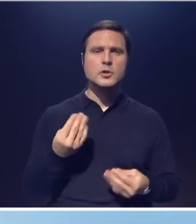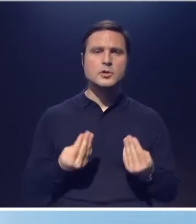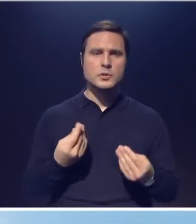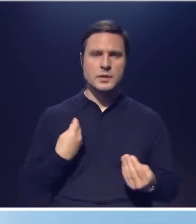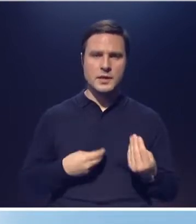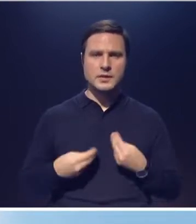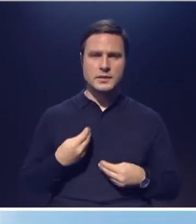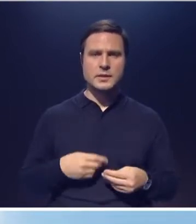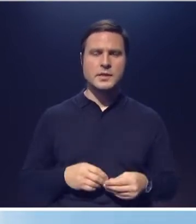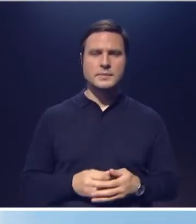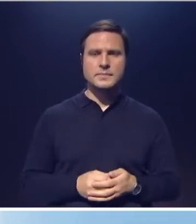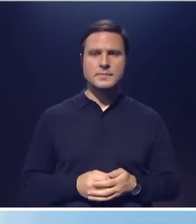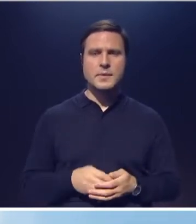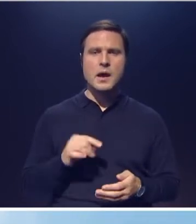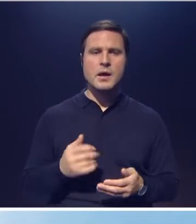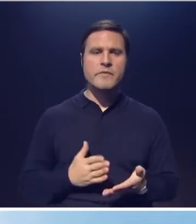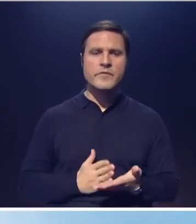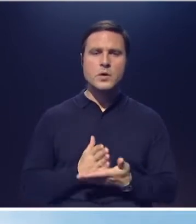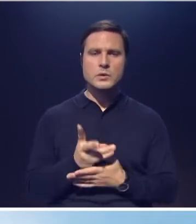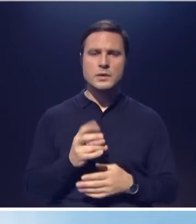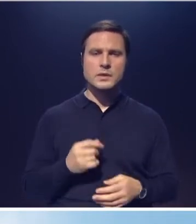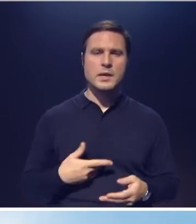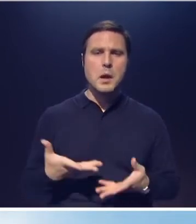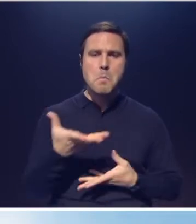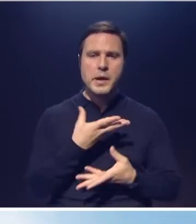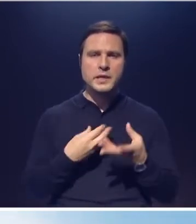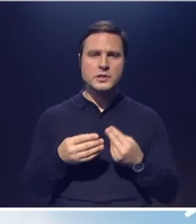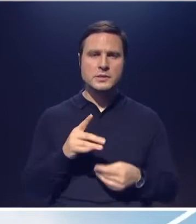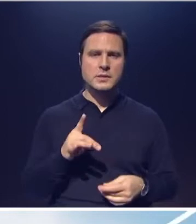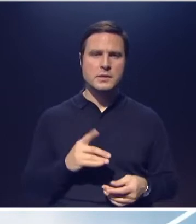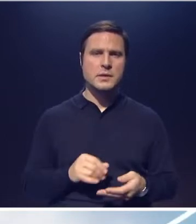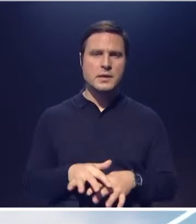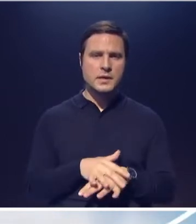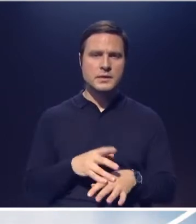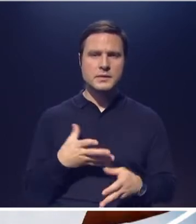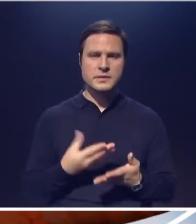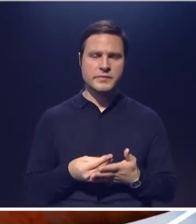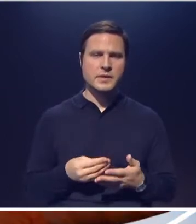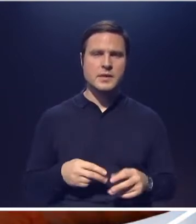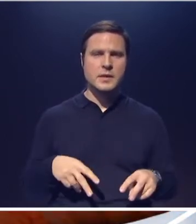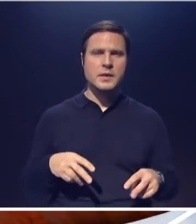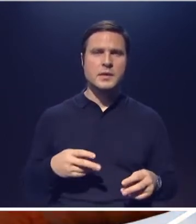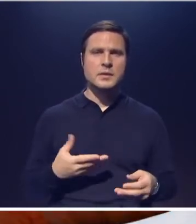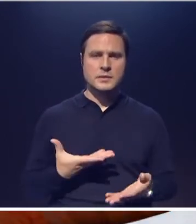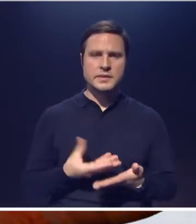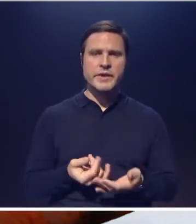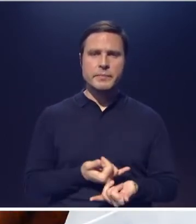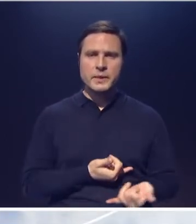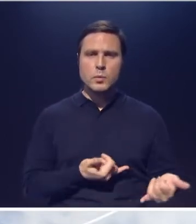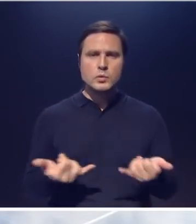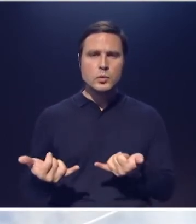вот эти ряженые все, выходят на магический рынок со своими как бы псевдоуслугами.